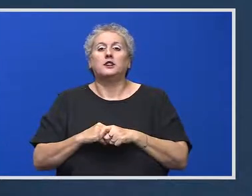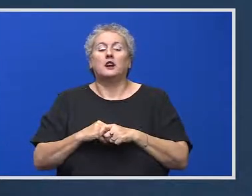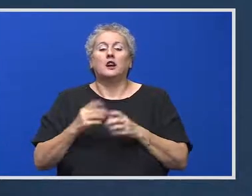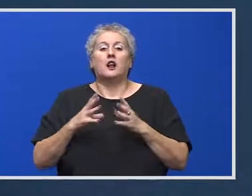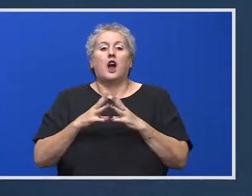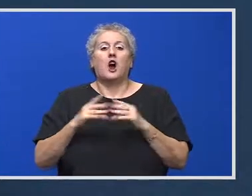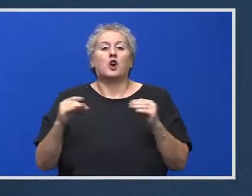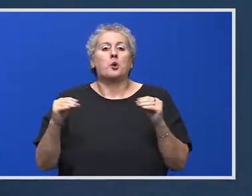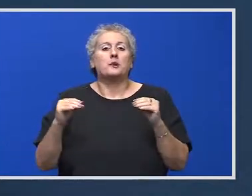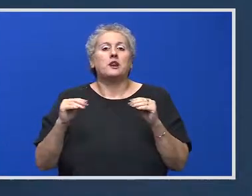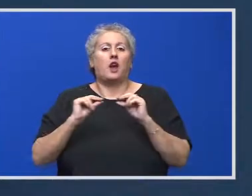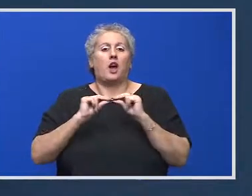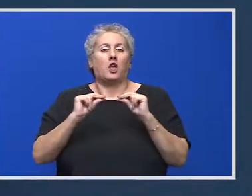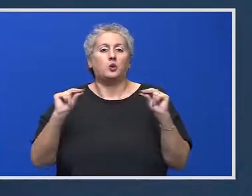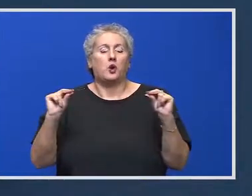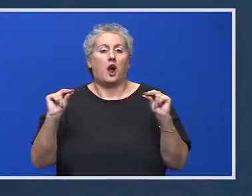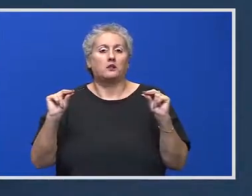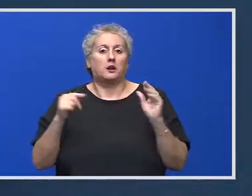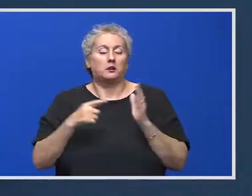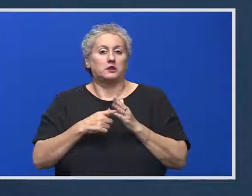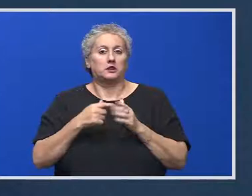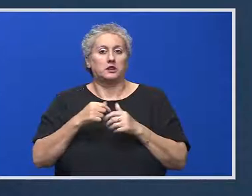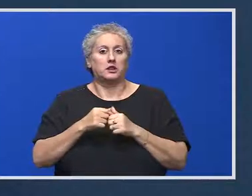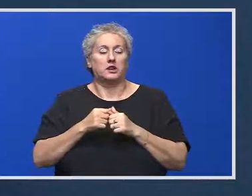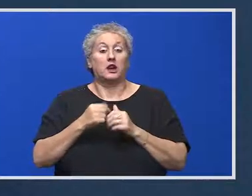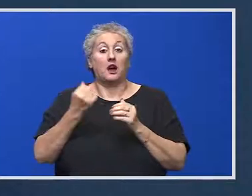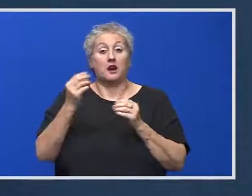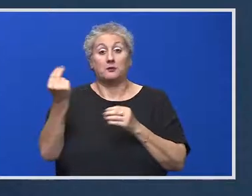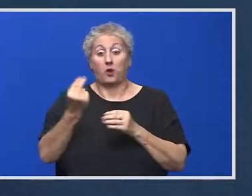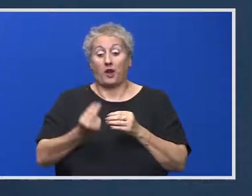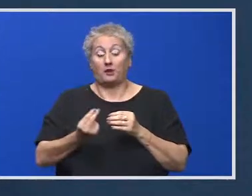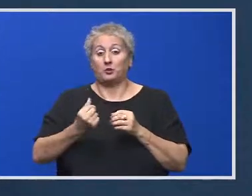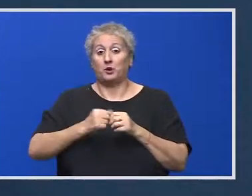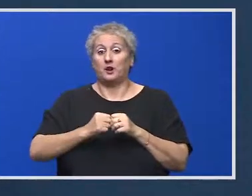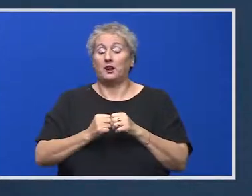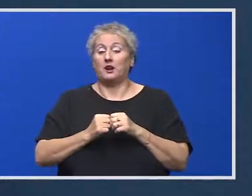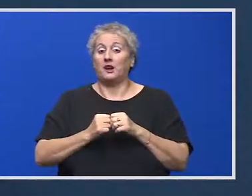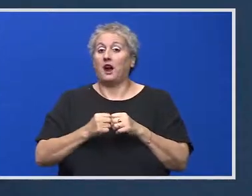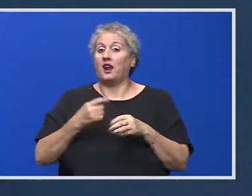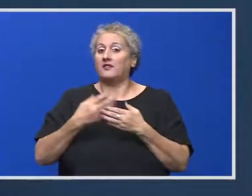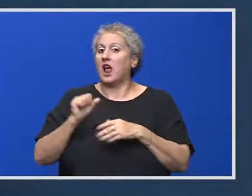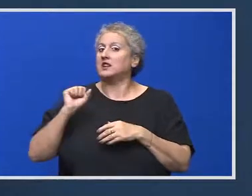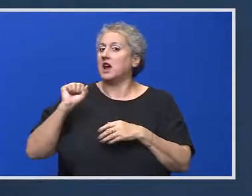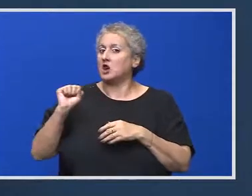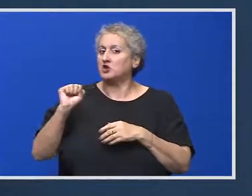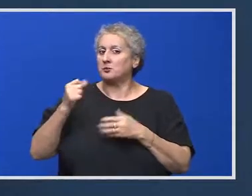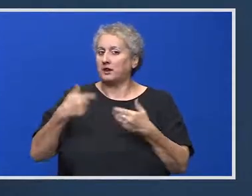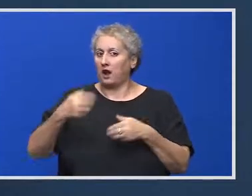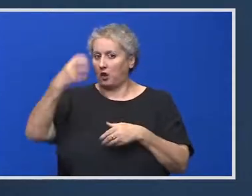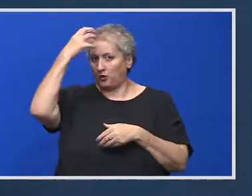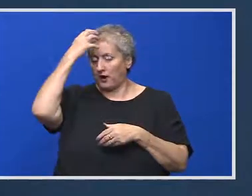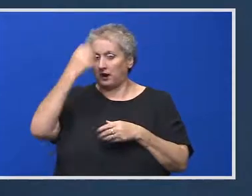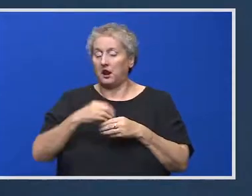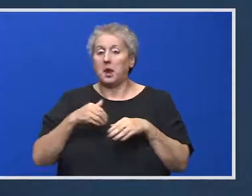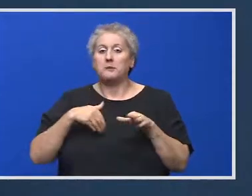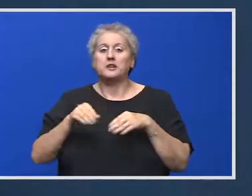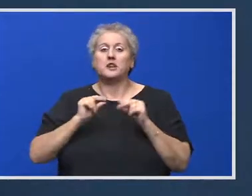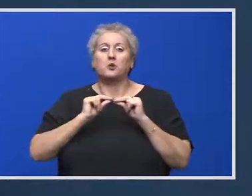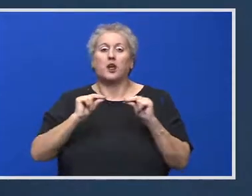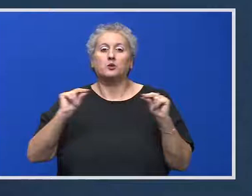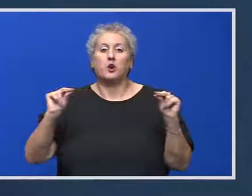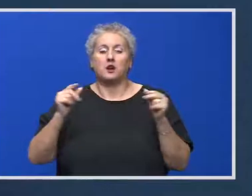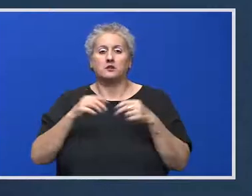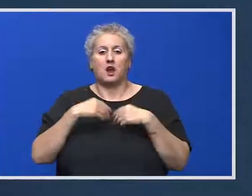România Educată, proiect asumat astăzi de dumneavoastră, Ministerul Educației a pus recent în